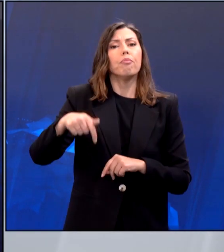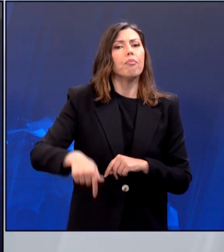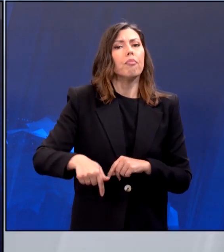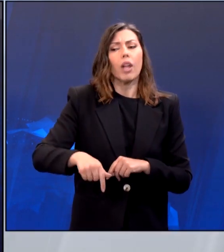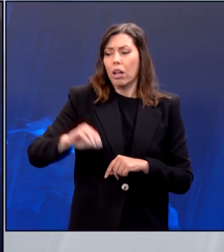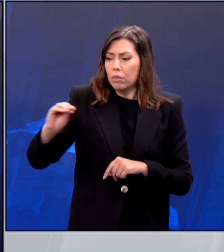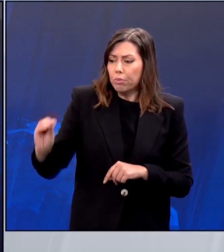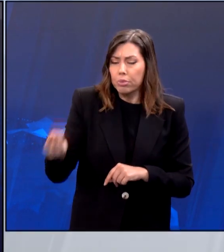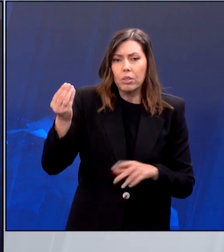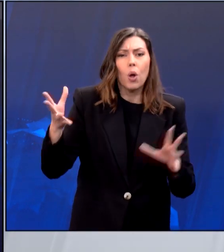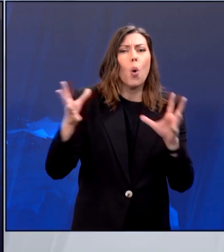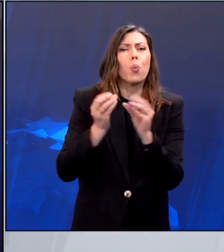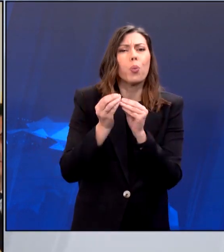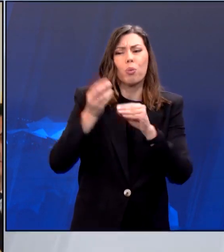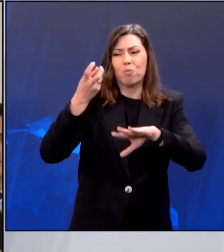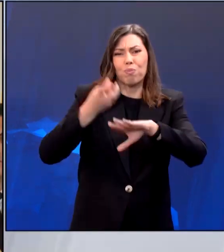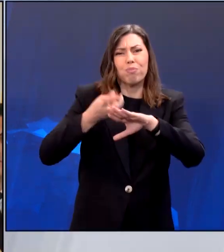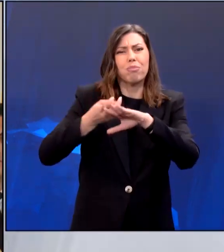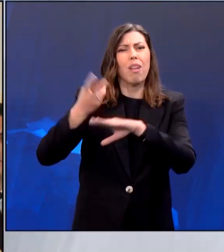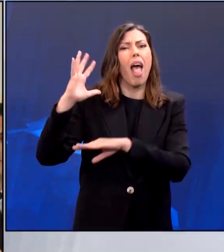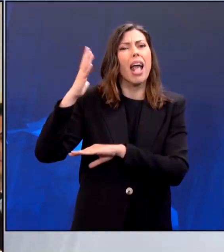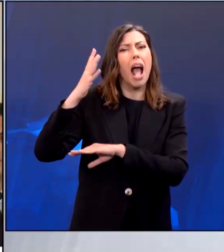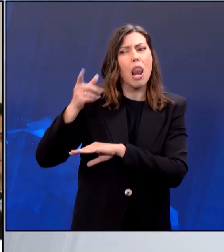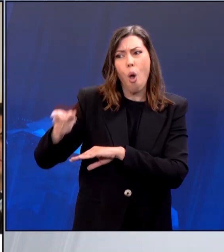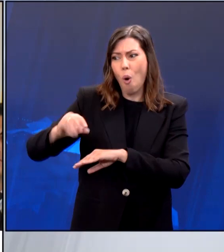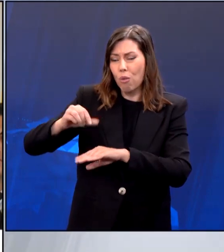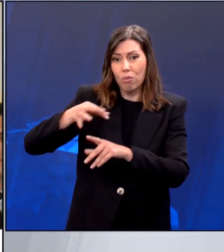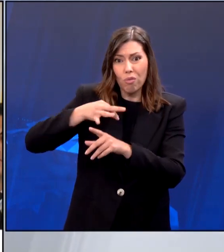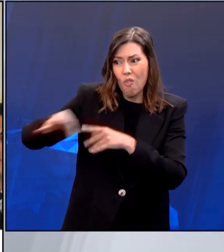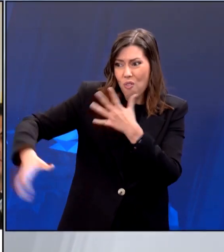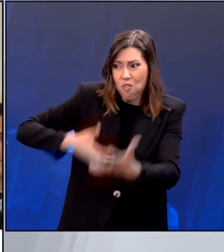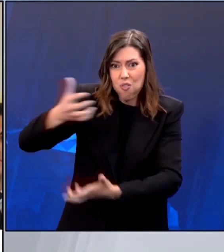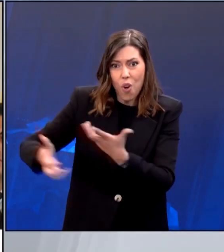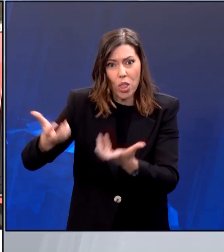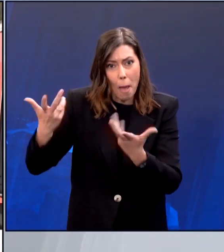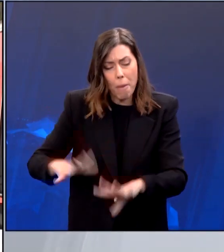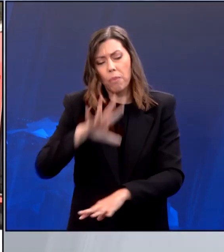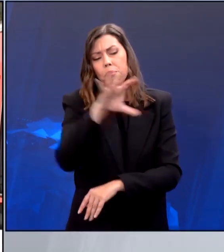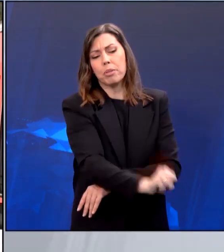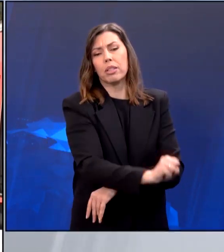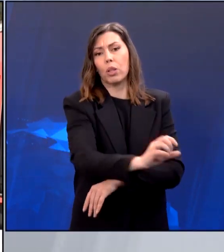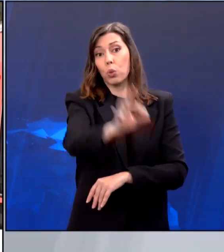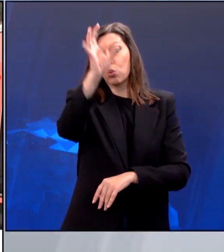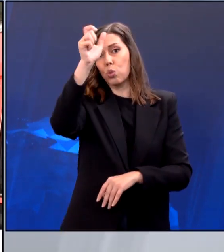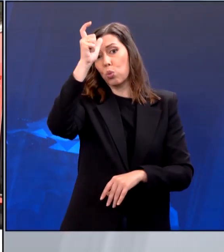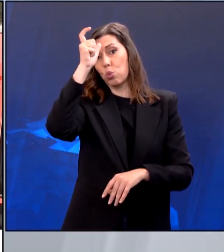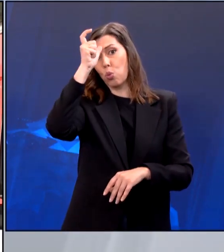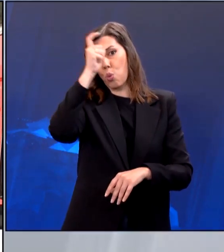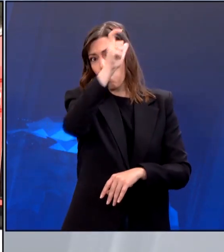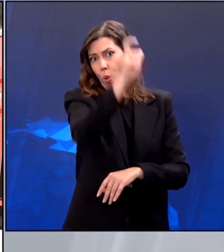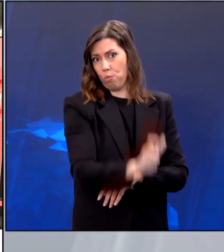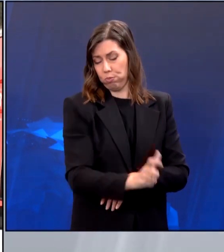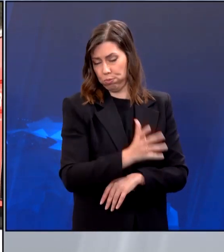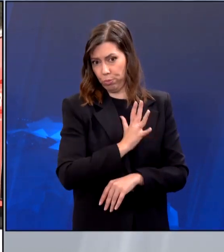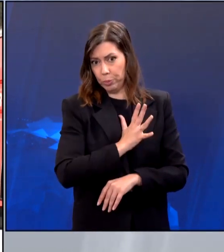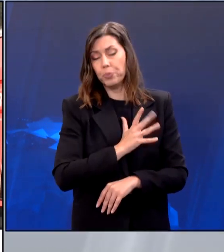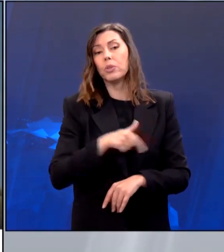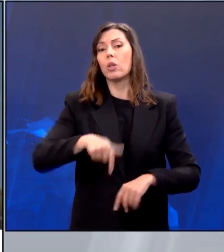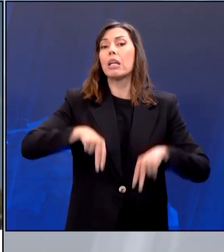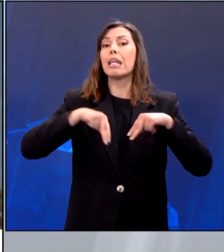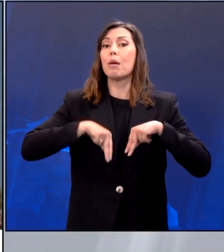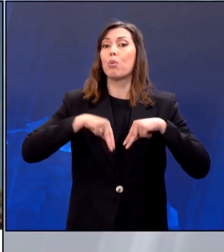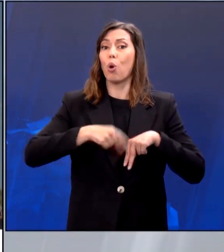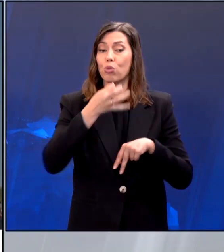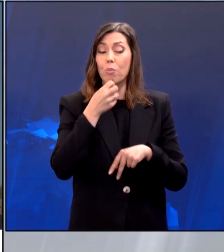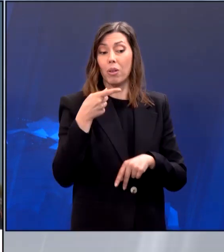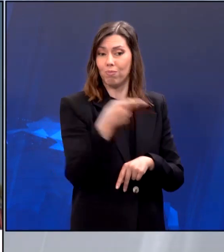χώρα μας, συνελήφθη από τις αρχές για τη φωτιά στο όρος Εγάλαιο. Σύμφωνα με τον Υπουργό Προστασίας του Πολίτη Βασίλη Κικίια, ο συλλευθύς